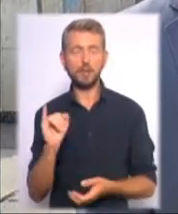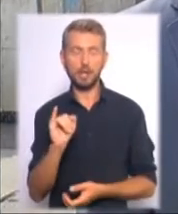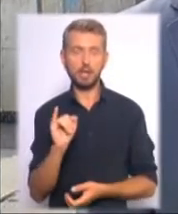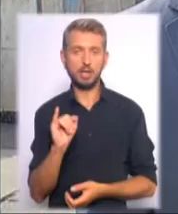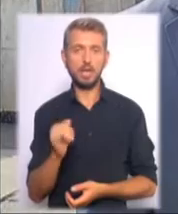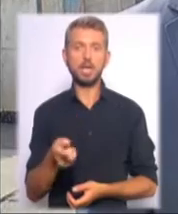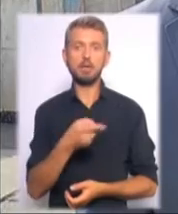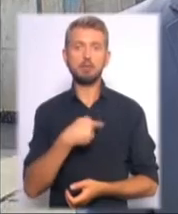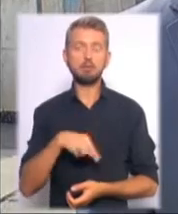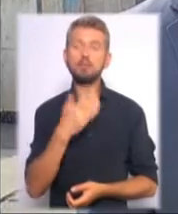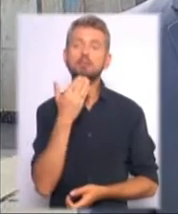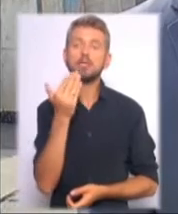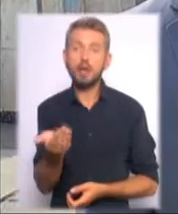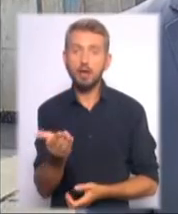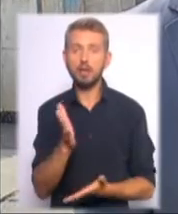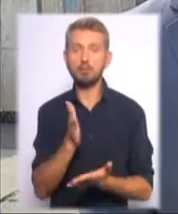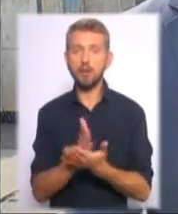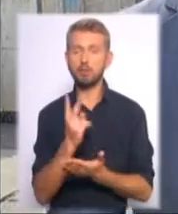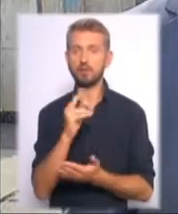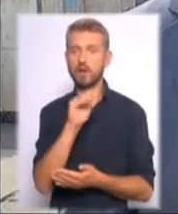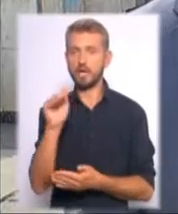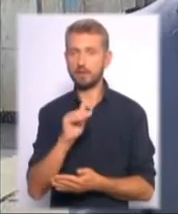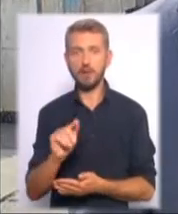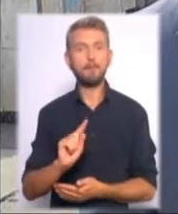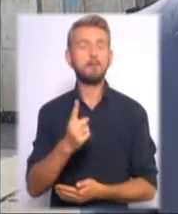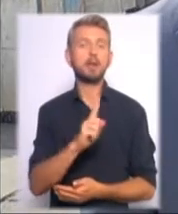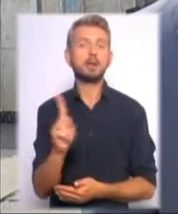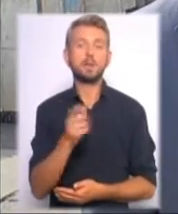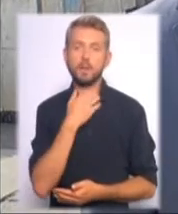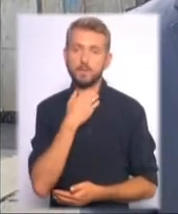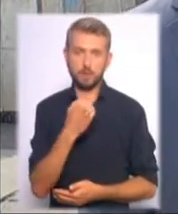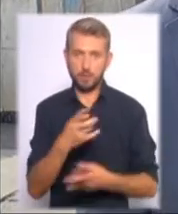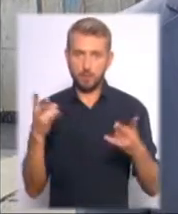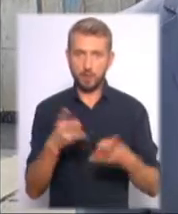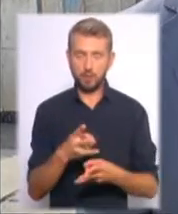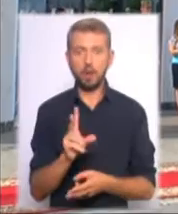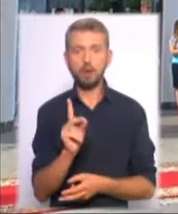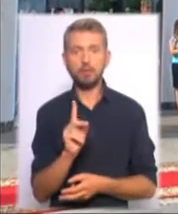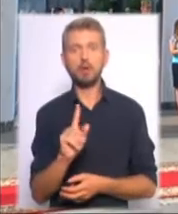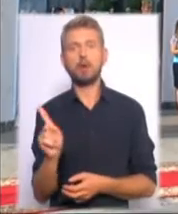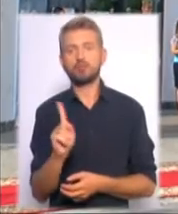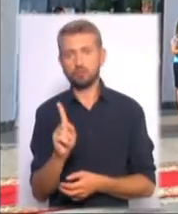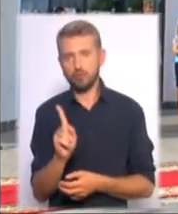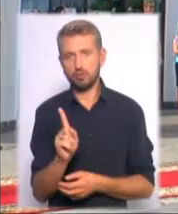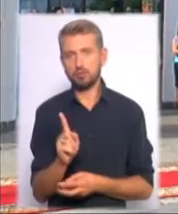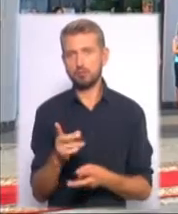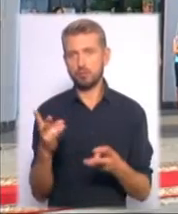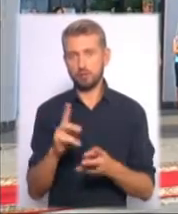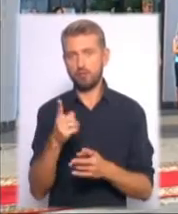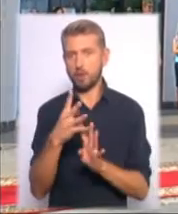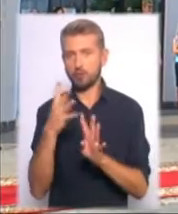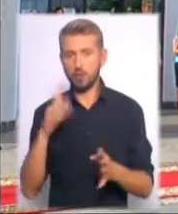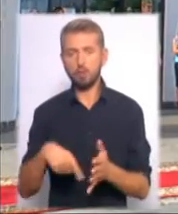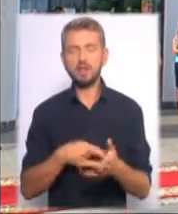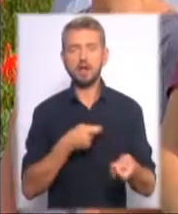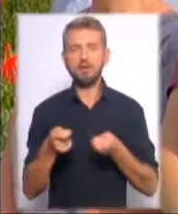Ми питали і маємо два рівня. Перше, взагалі, їм не потрібно. І те, що їм не потрібно в першу чергу. Міська влада передала матеріальну допомогу